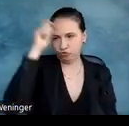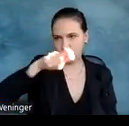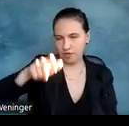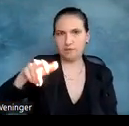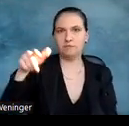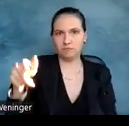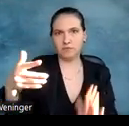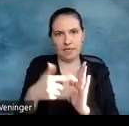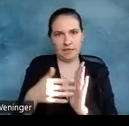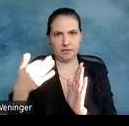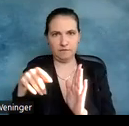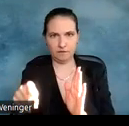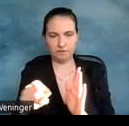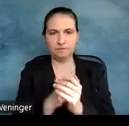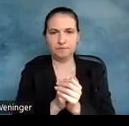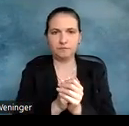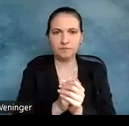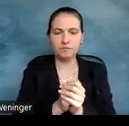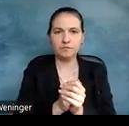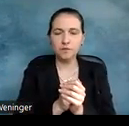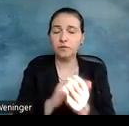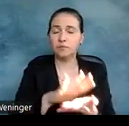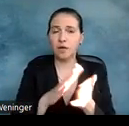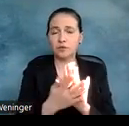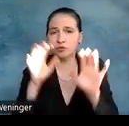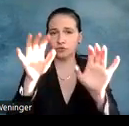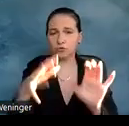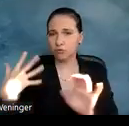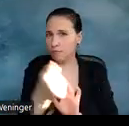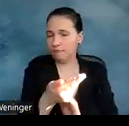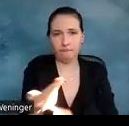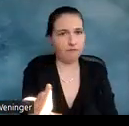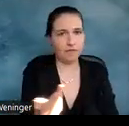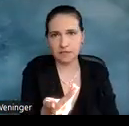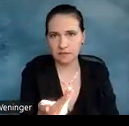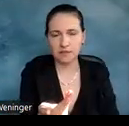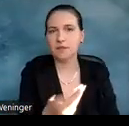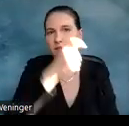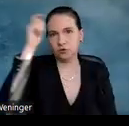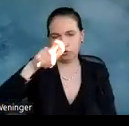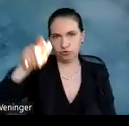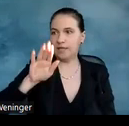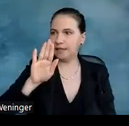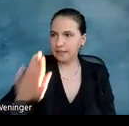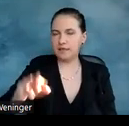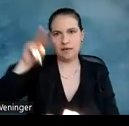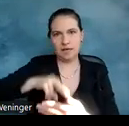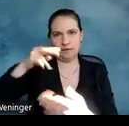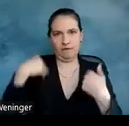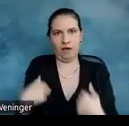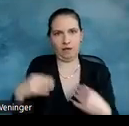Dabei stellte sie mit der praktischen Struktur fest, dass es den Studenten half, ihr Lesen zu verbessern.